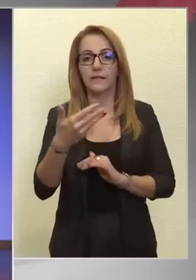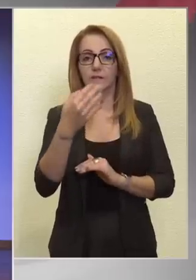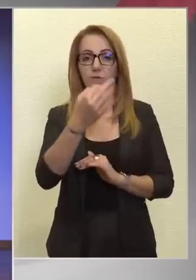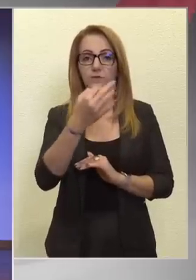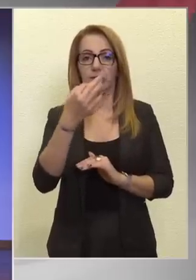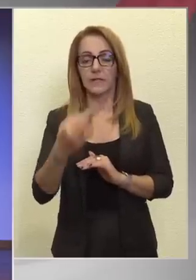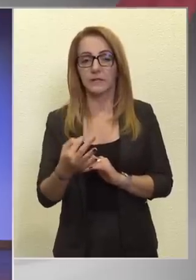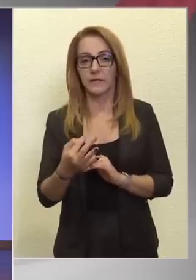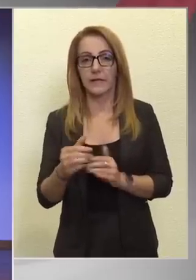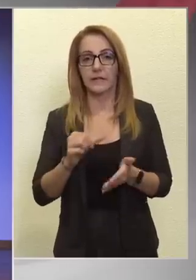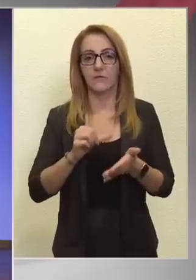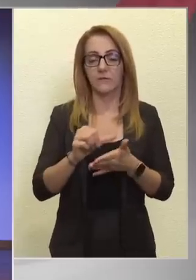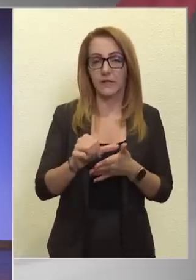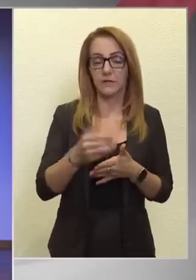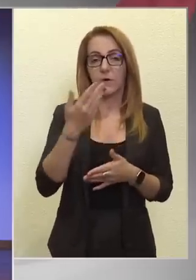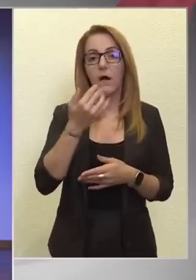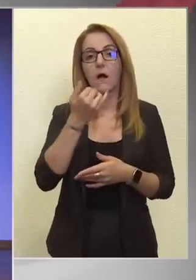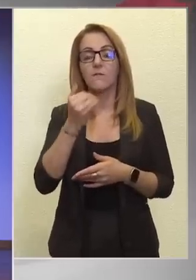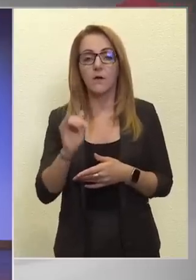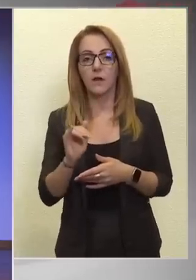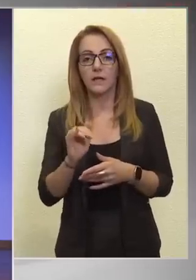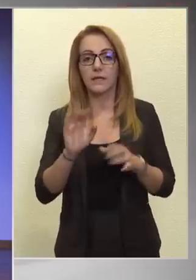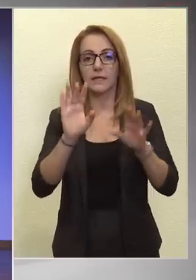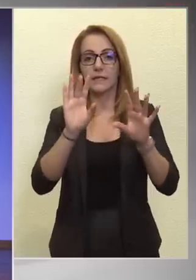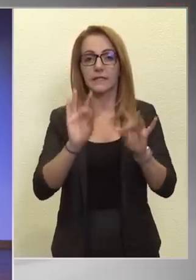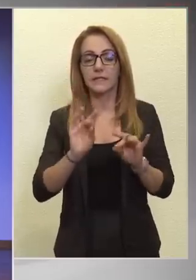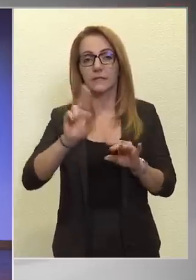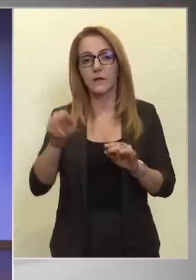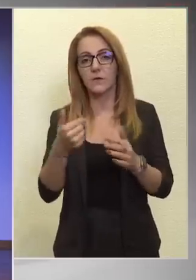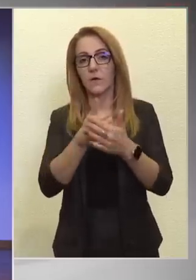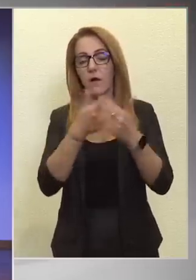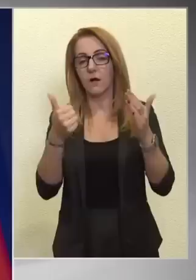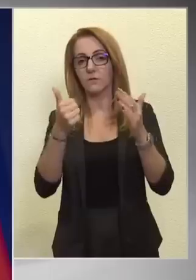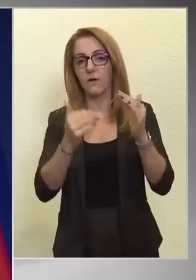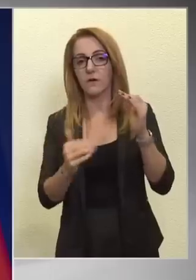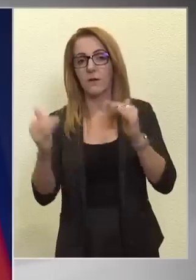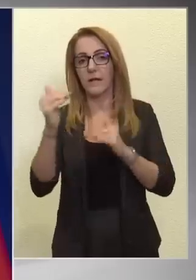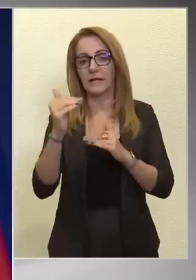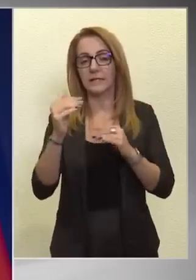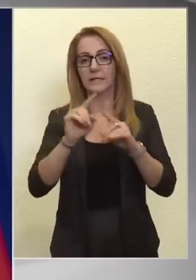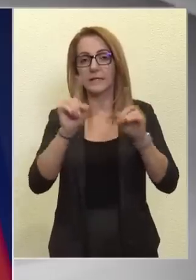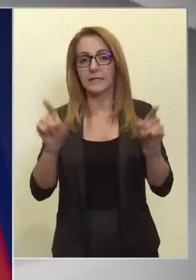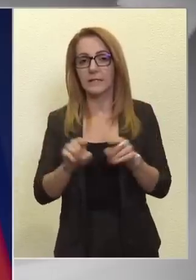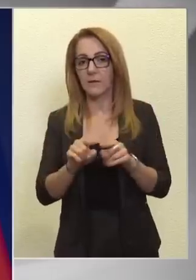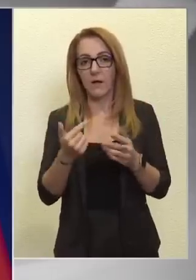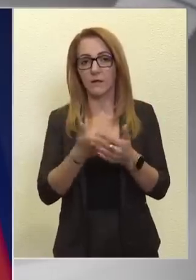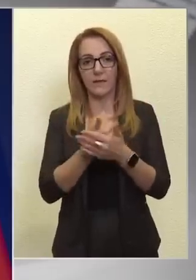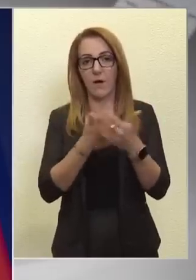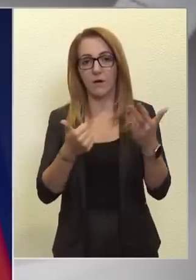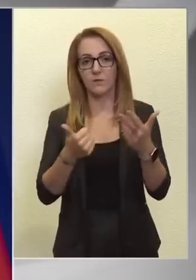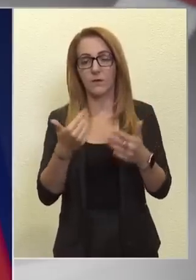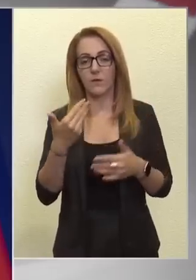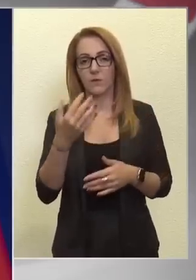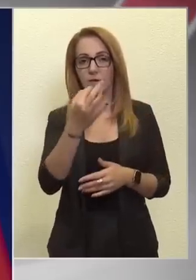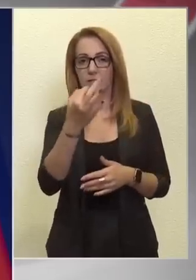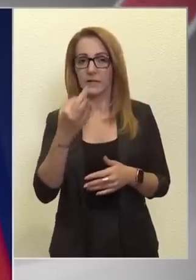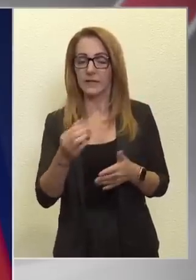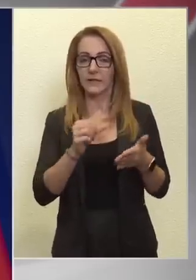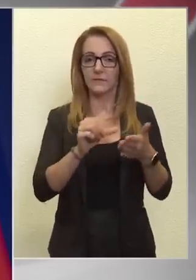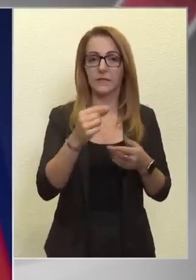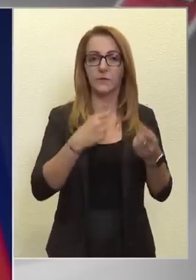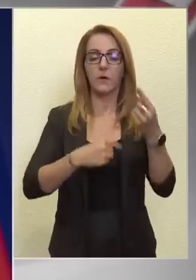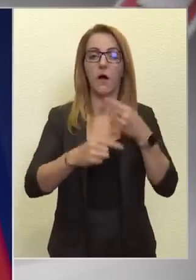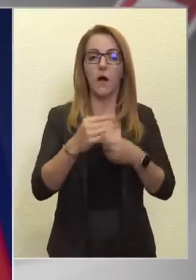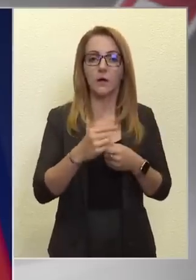%-át fizetjük ki. Tehát, hogyha valaki 10-ről 60-ra fölment a számlája, nem a 60-nak az 50%-át fizetjük ki,